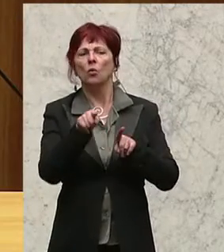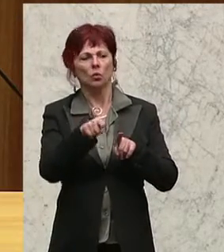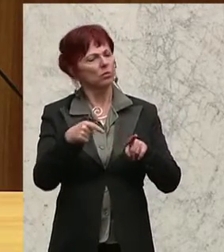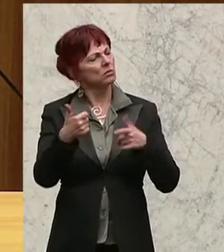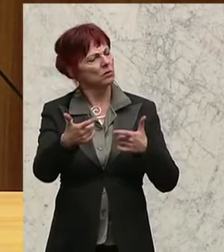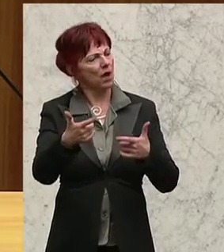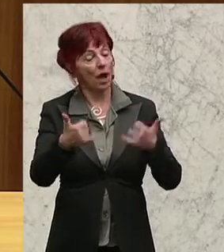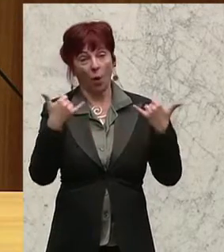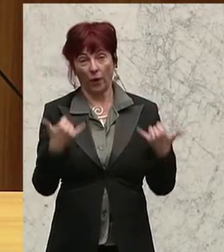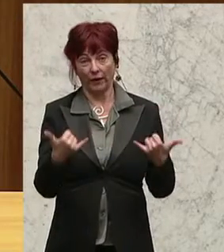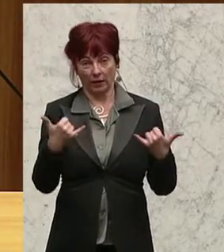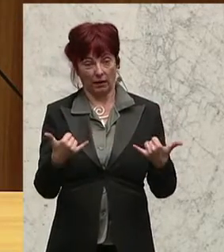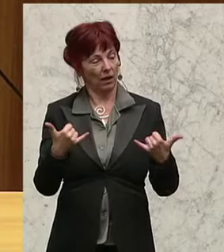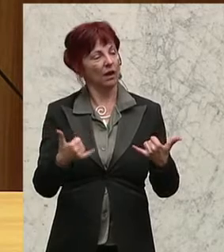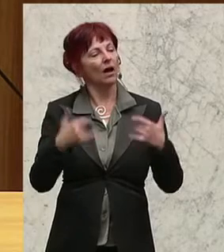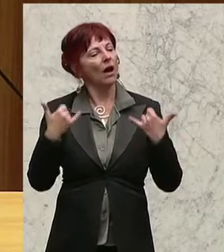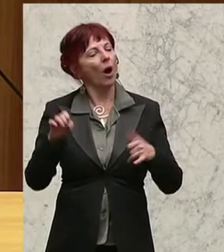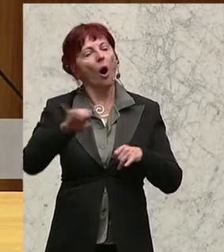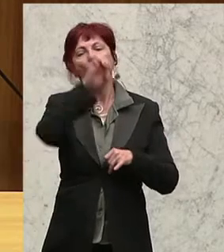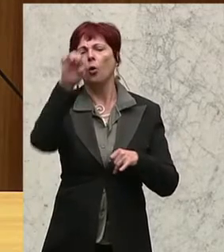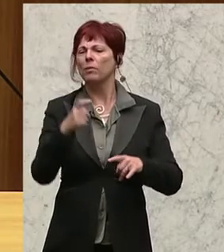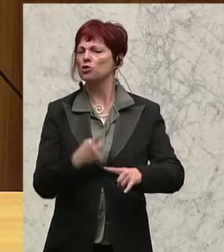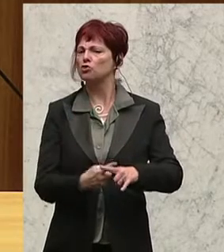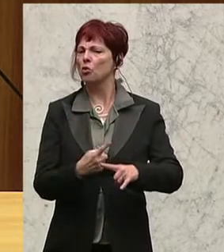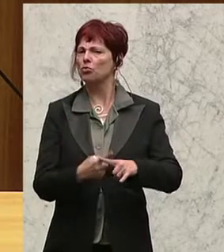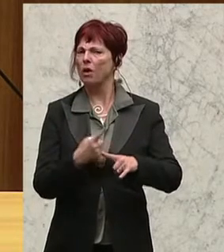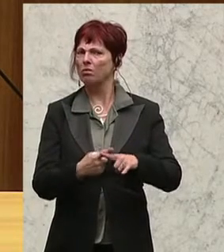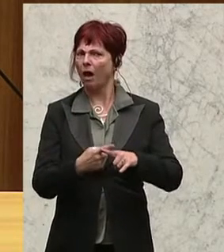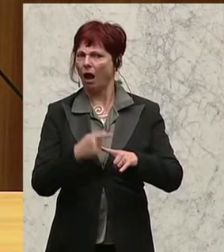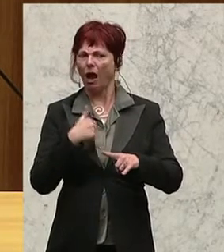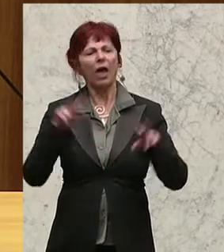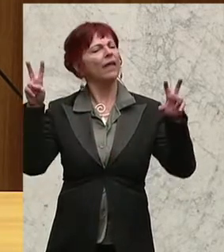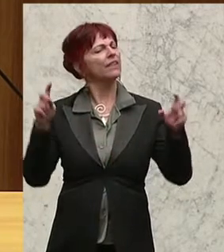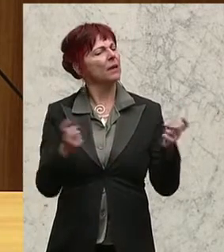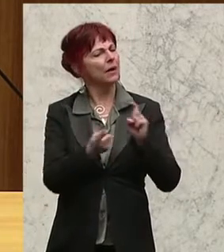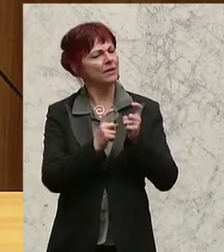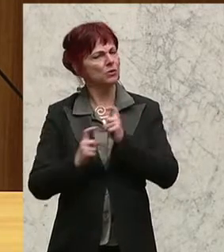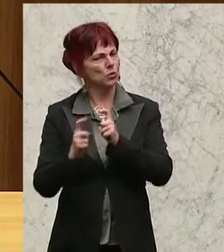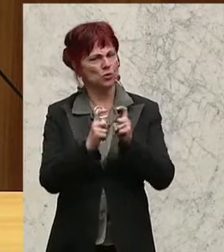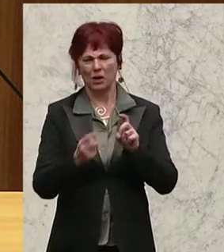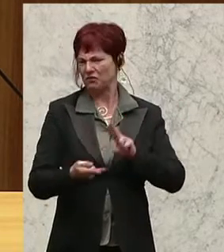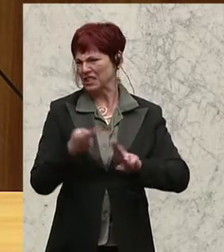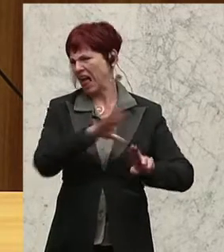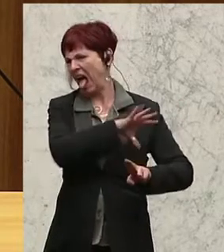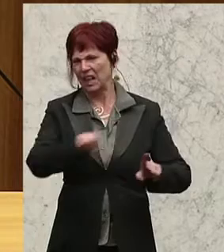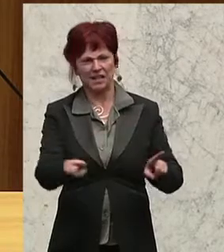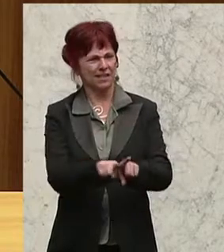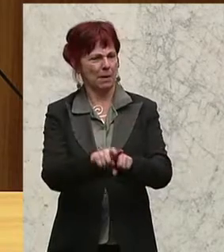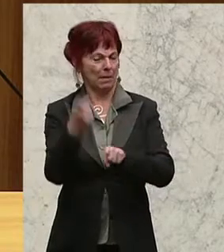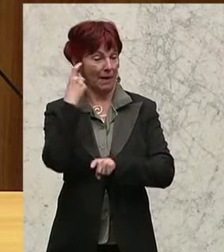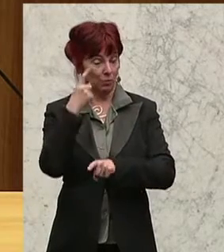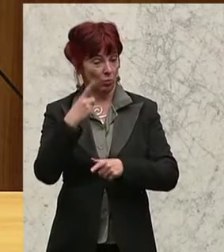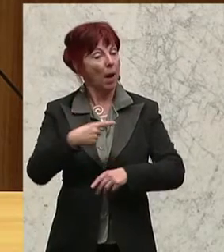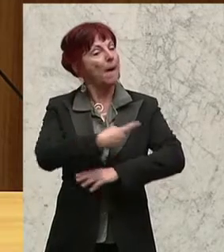hier in der Europastunde ein Thema diskutieren, bei dem wir wohl alle mehr oder weniger einer Meinung sind. Denn die Maut, wie sie zurzeit in Deutschland